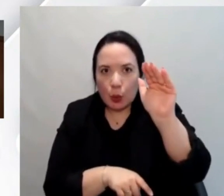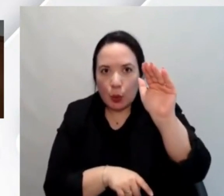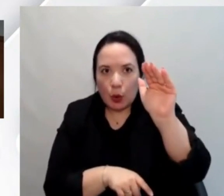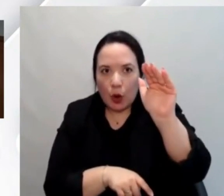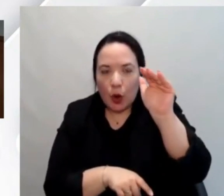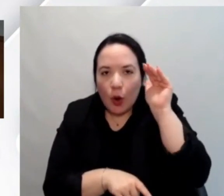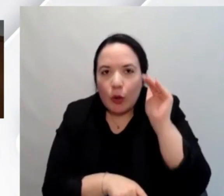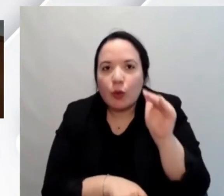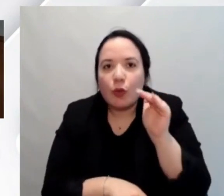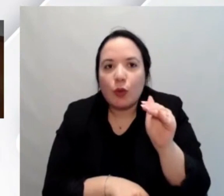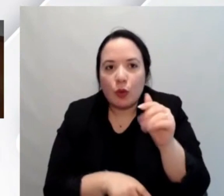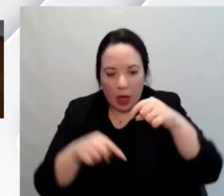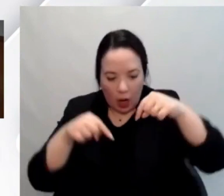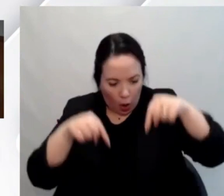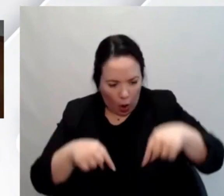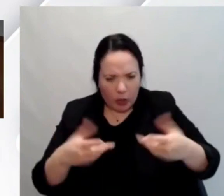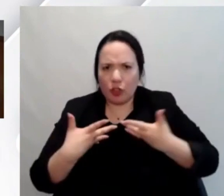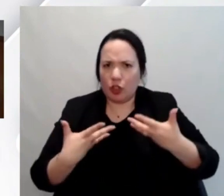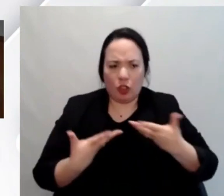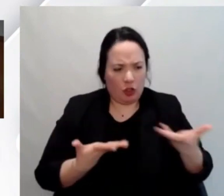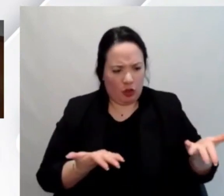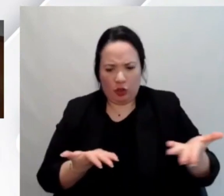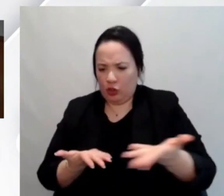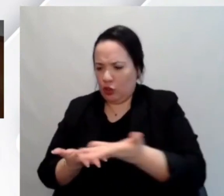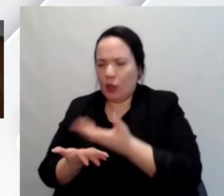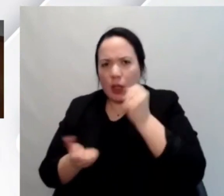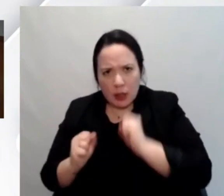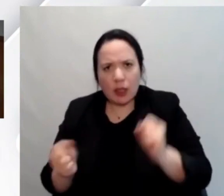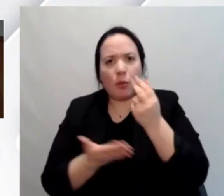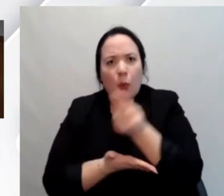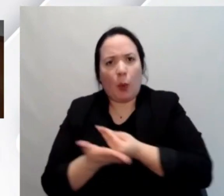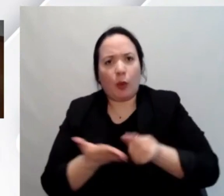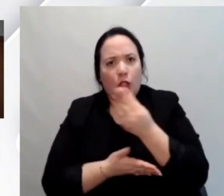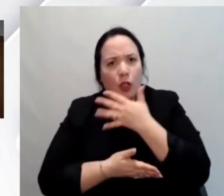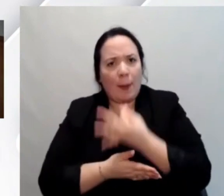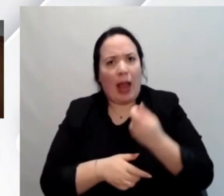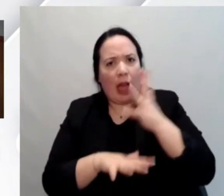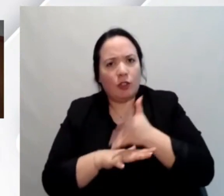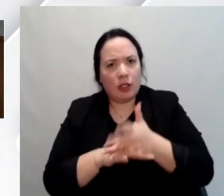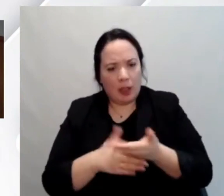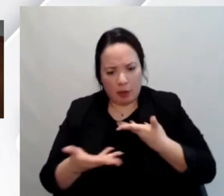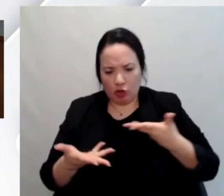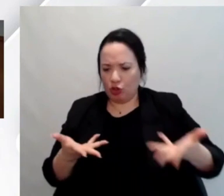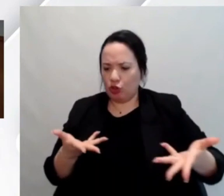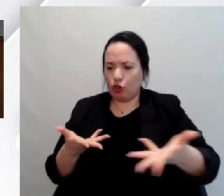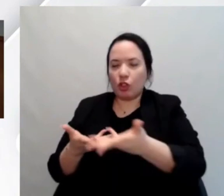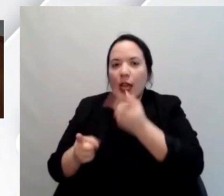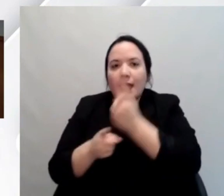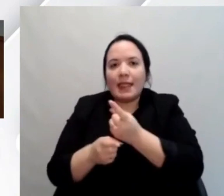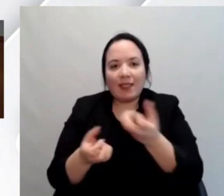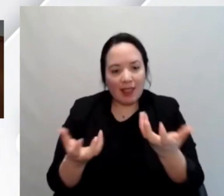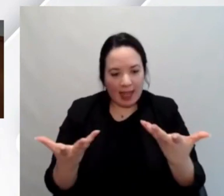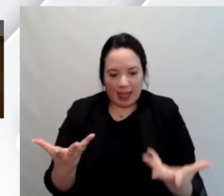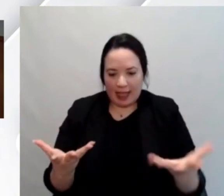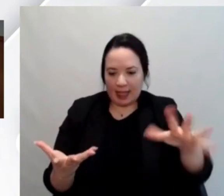vita a tutto quello che oggi c'è in realtà oggi si possono fare prodotti belli accessibili e oggi l'APA sta facendo